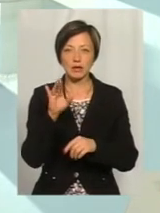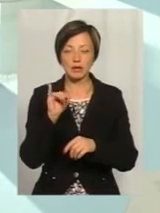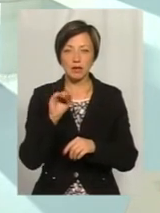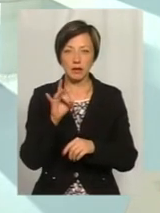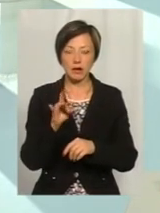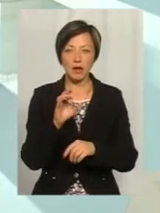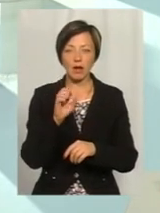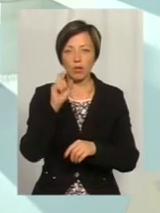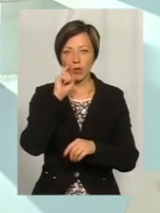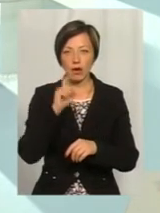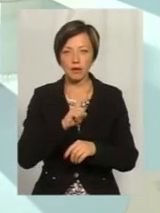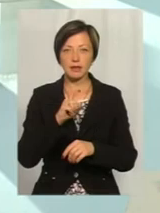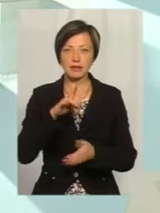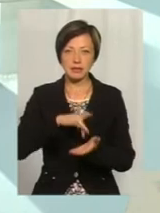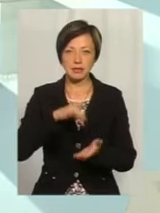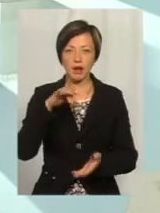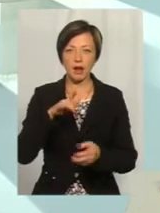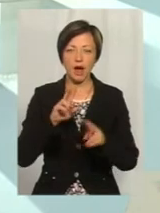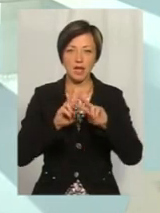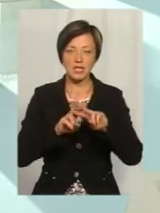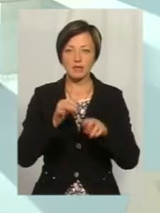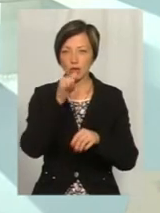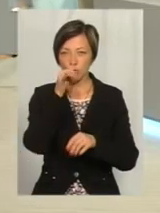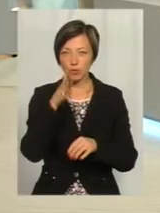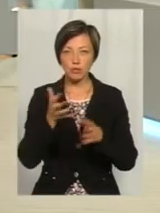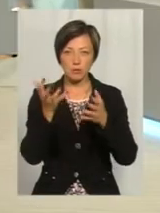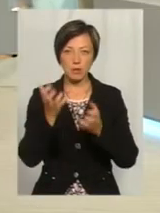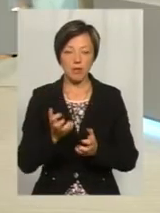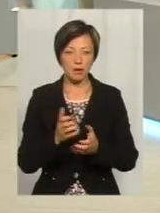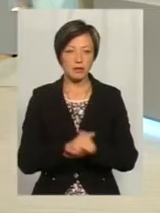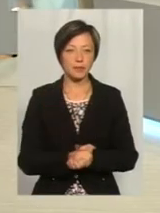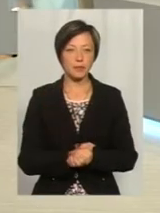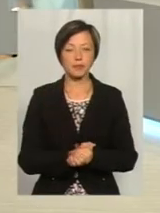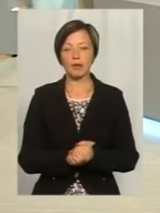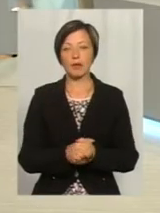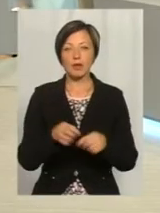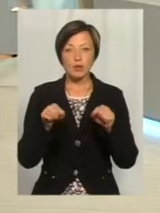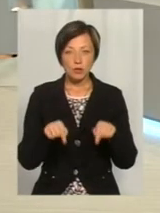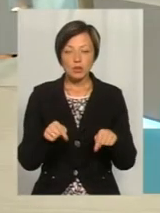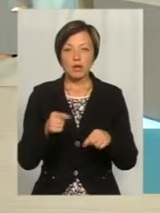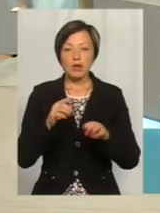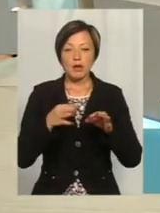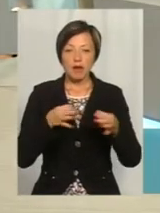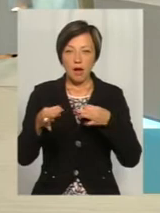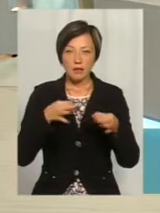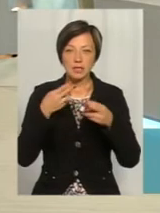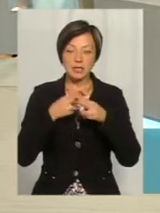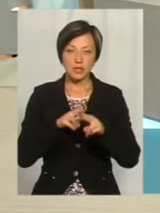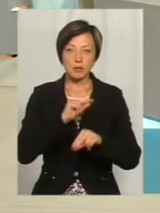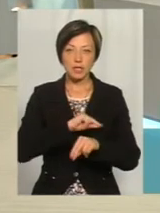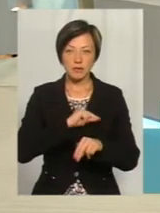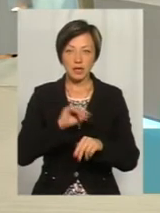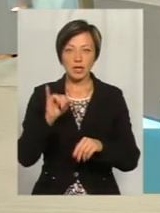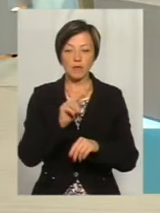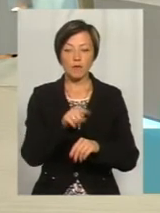ICTV, Україна. Тобто, це центральні канали. Вони не можуть їх приймати. Тобто, тут ми радилися з технічними працівниками,